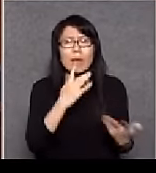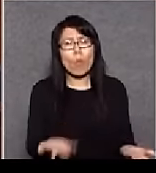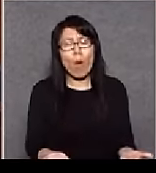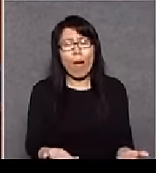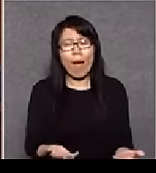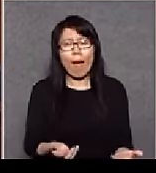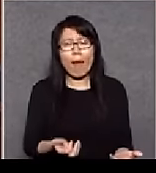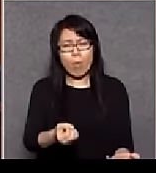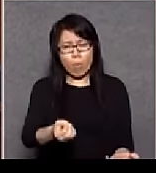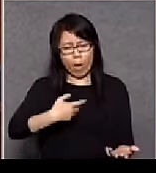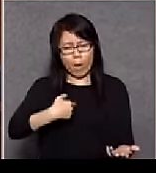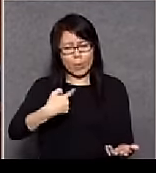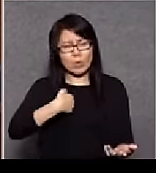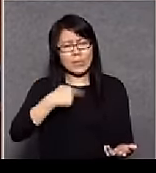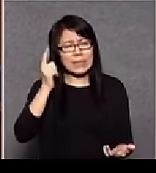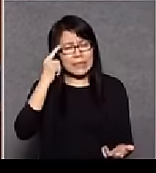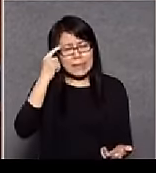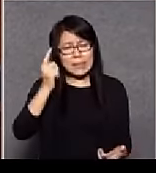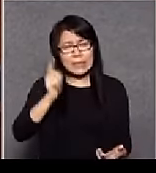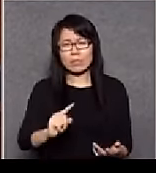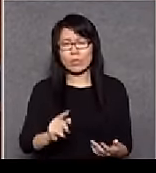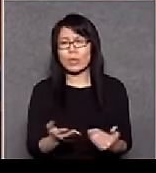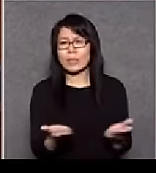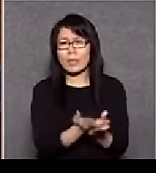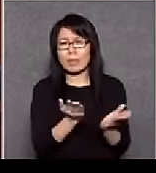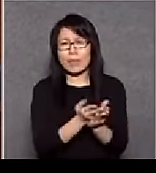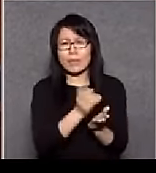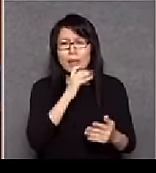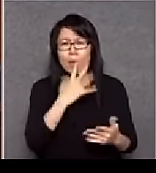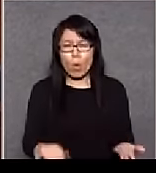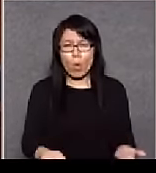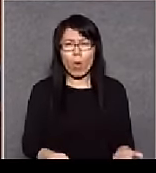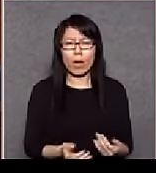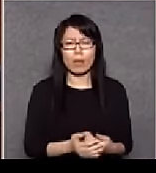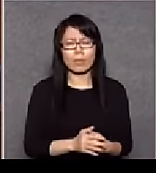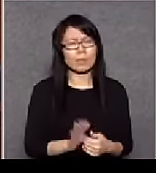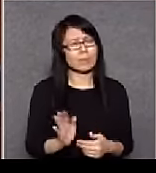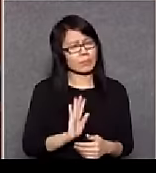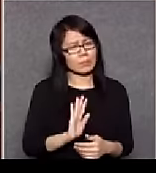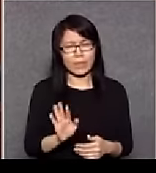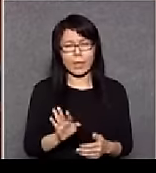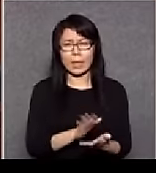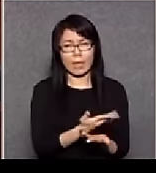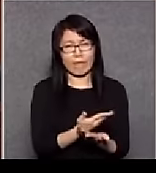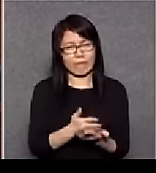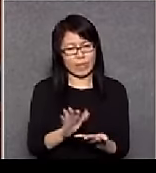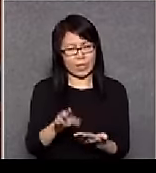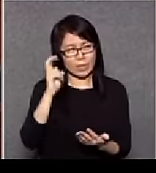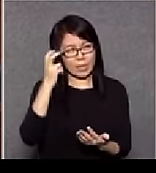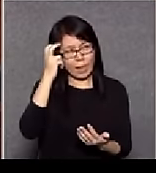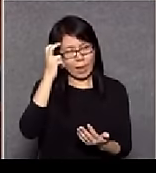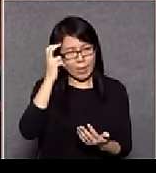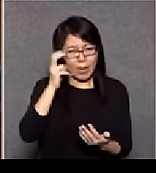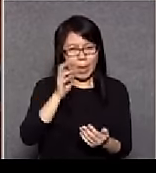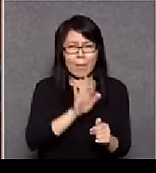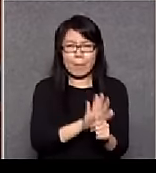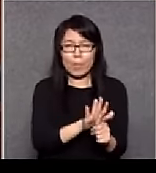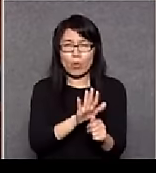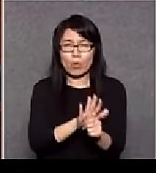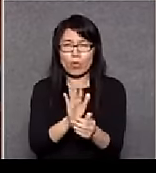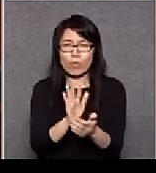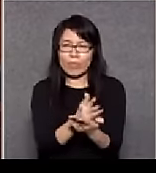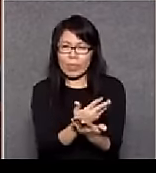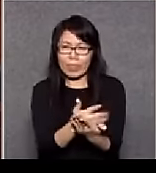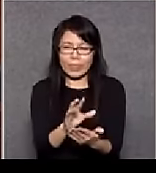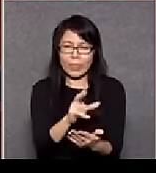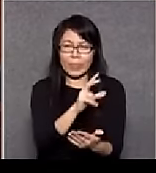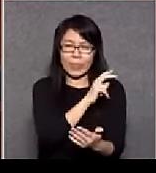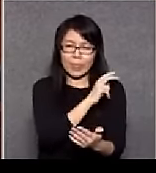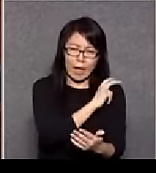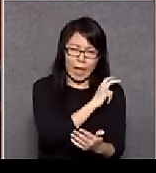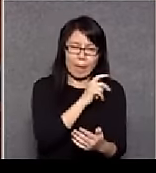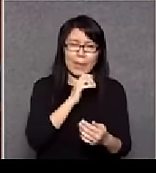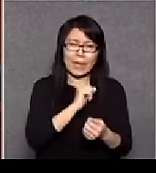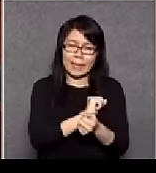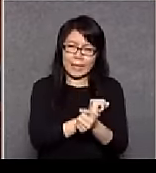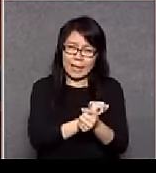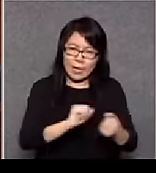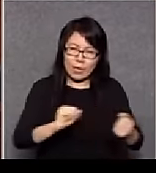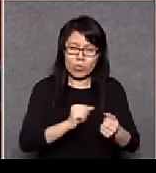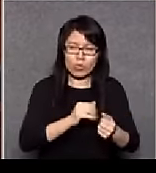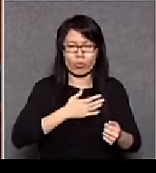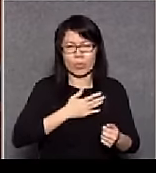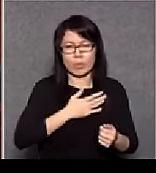他你出來怎樣從什麼證明你要分析他的憂慮幫他分憂解決他的憂慮